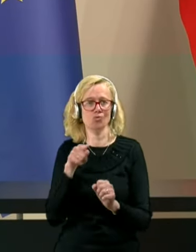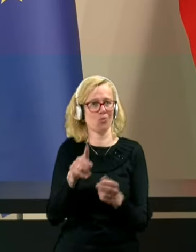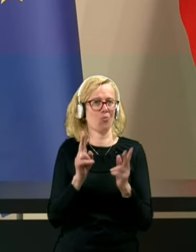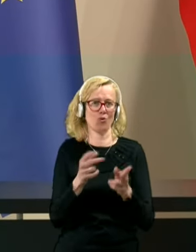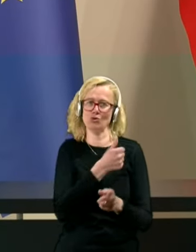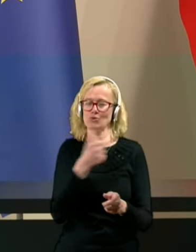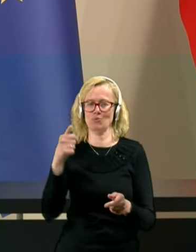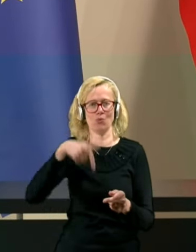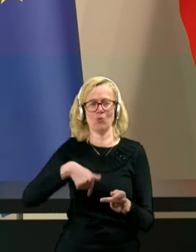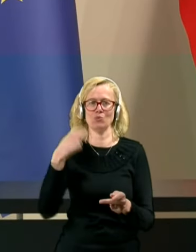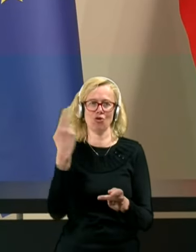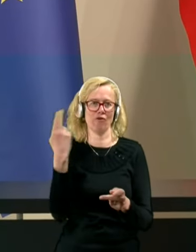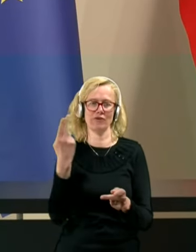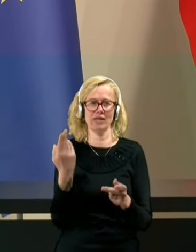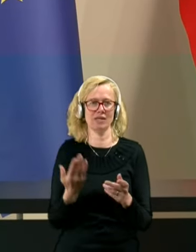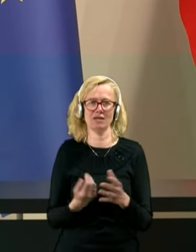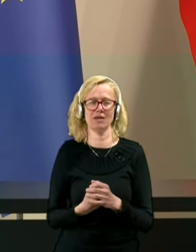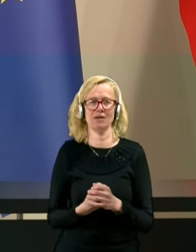Sloveniji.